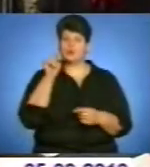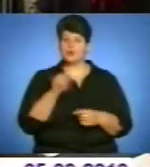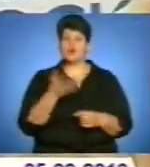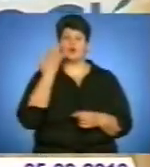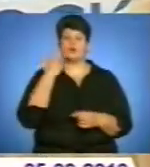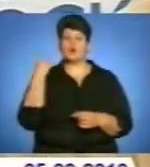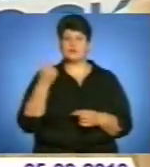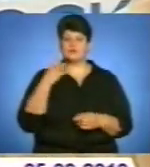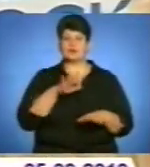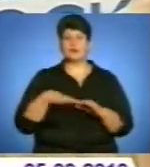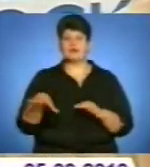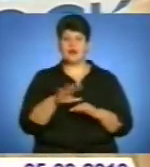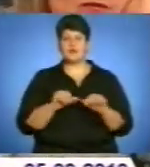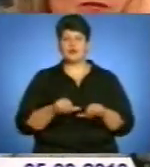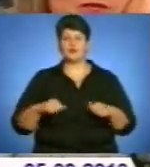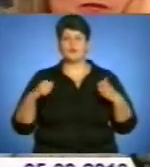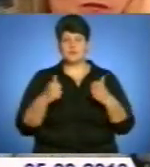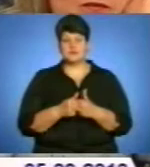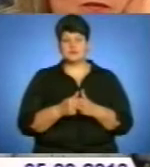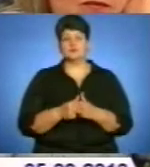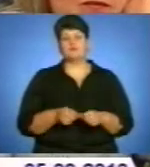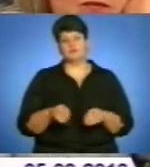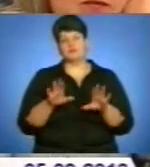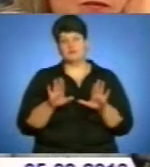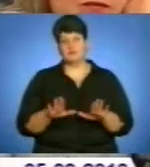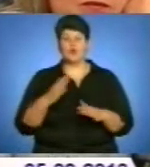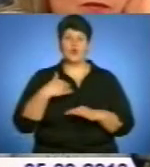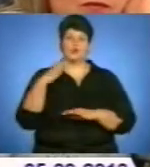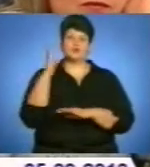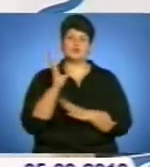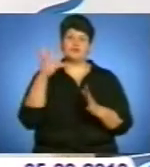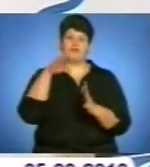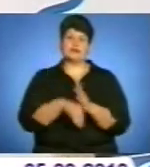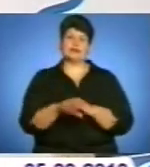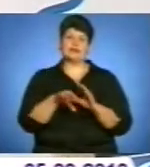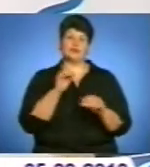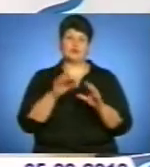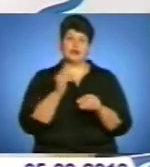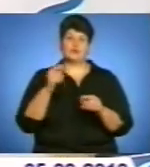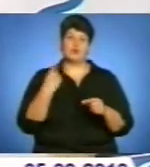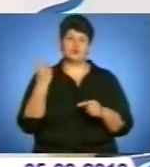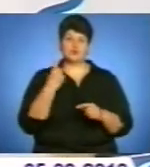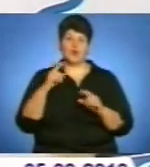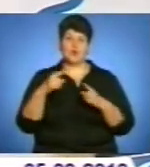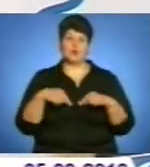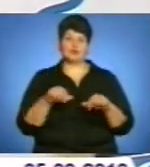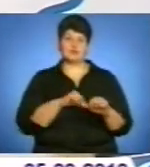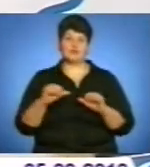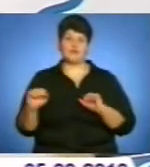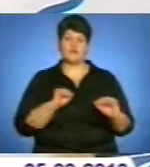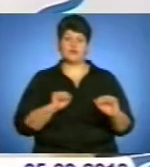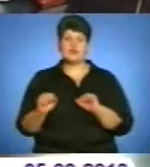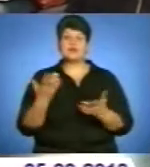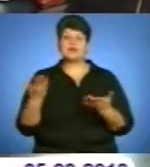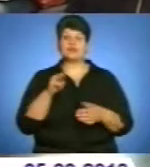обласна територіальна виборча комісія збереться і проголосує за введення депутатів до обласного органу самоврядування. Якщо